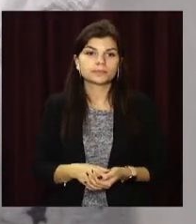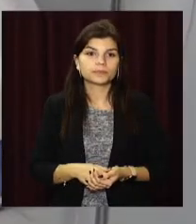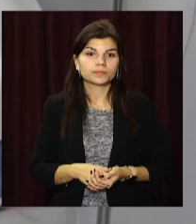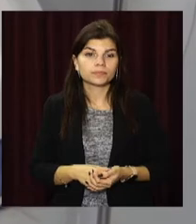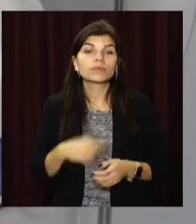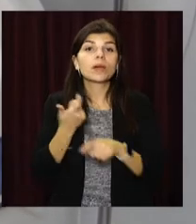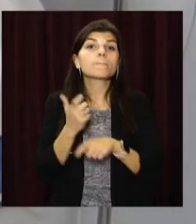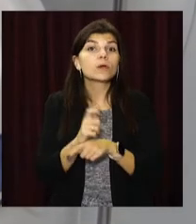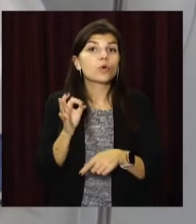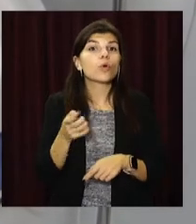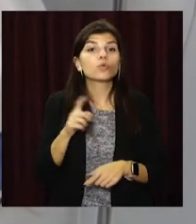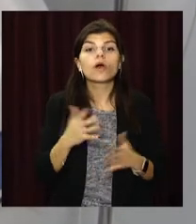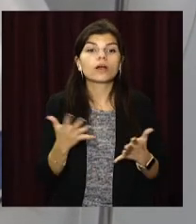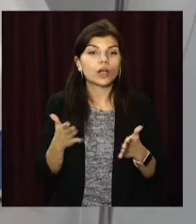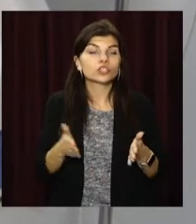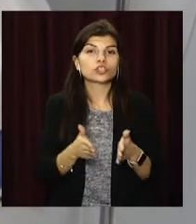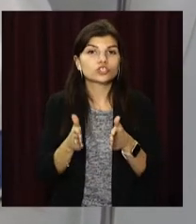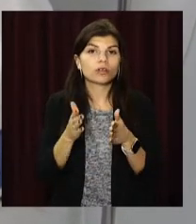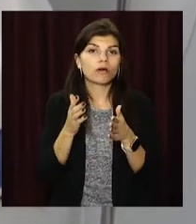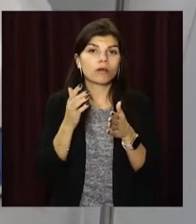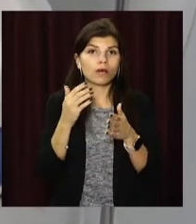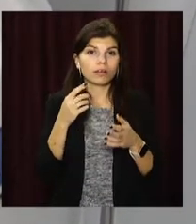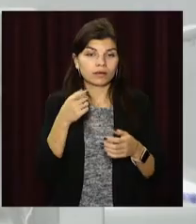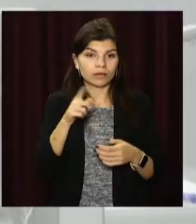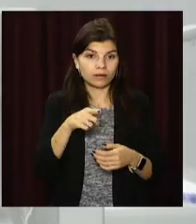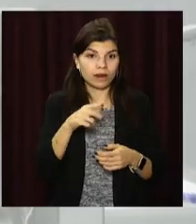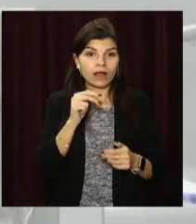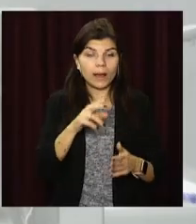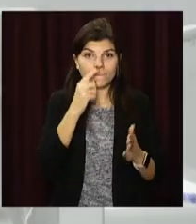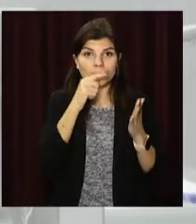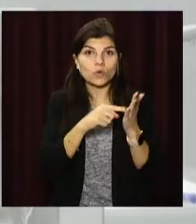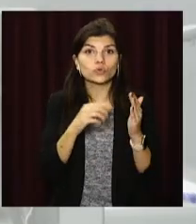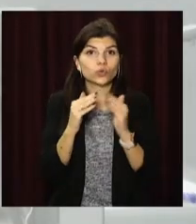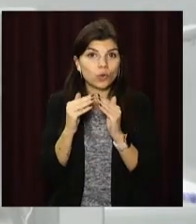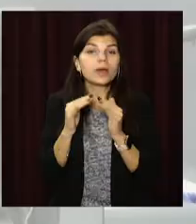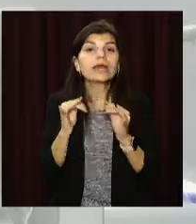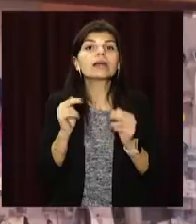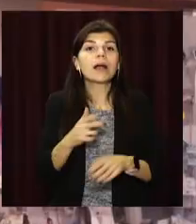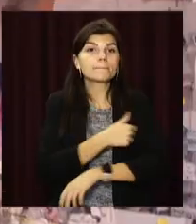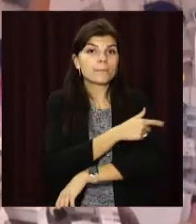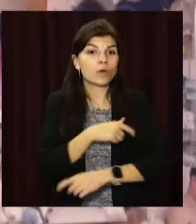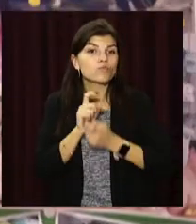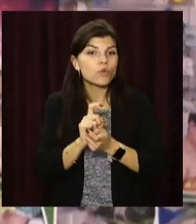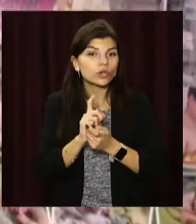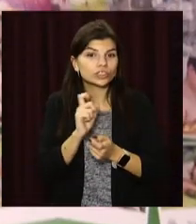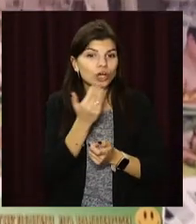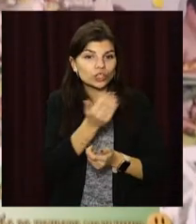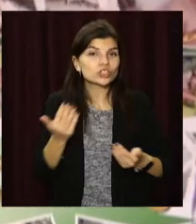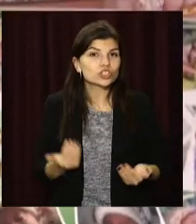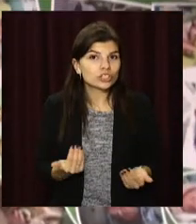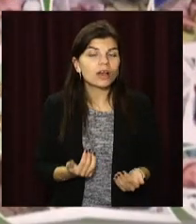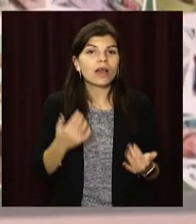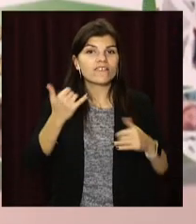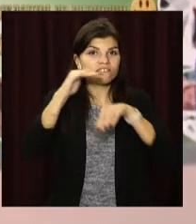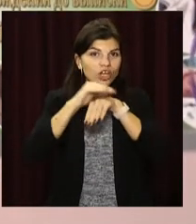Більше про те, який шлях проходять поспішайки перед тим, як потрапити додому, та як медики борються за їхнє життя, у